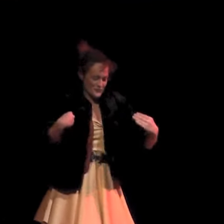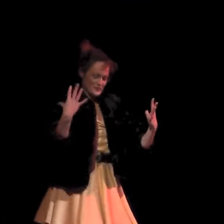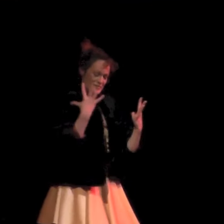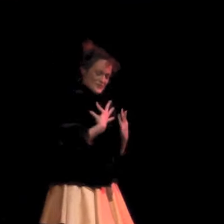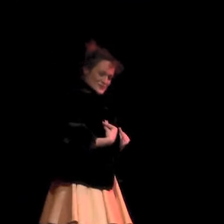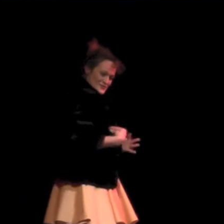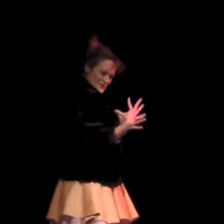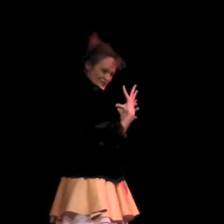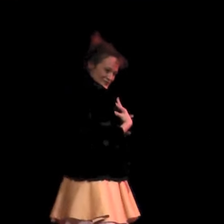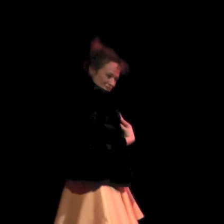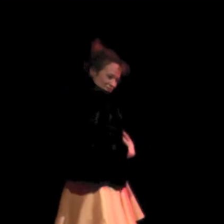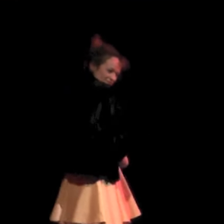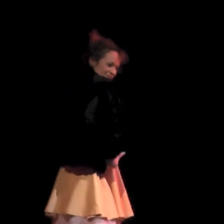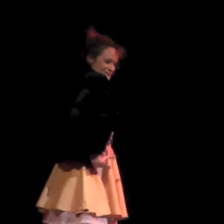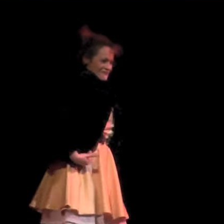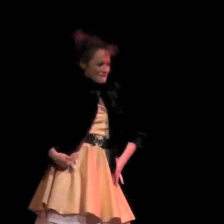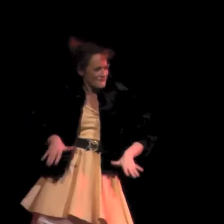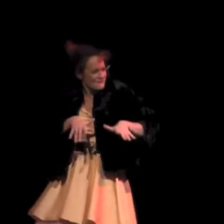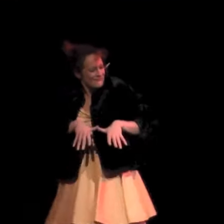Sous-titrage